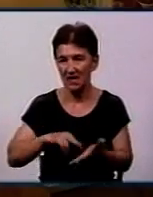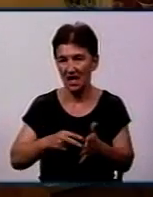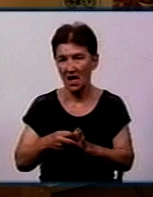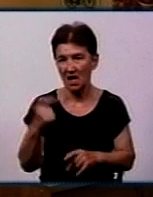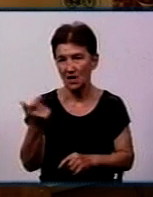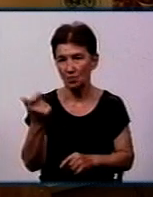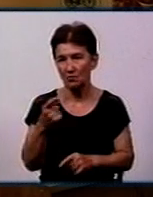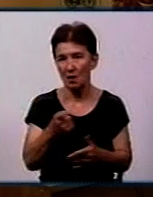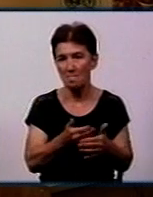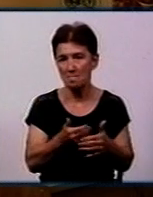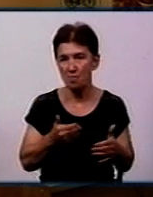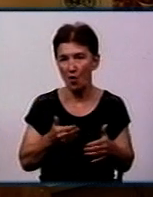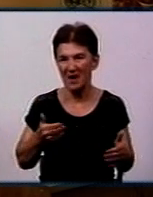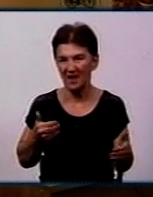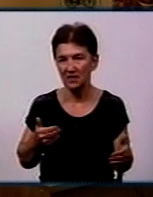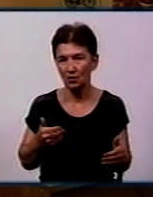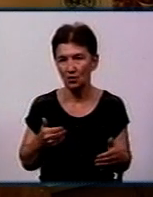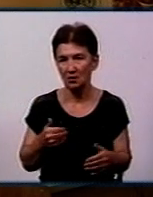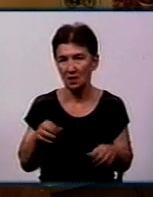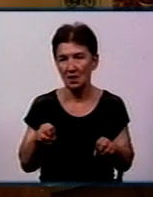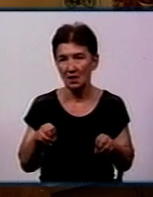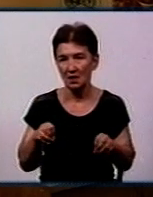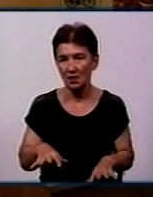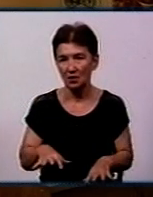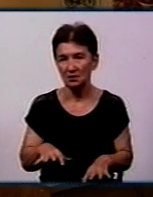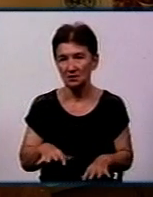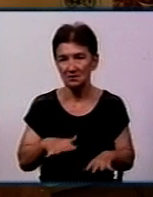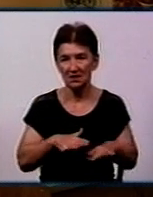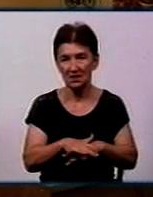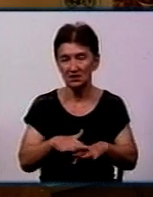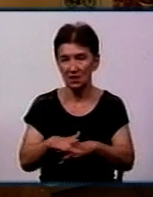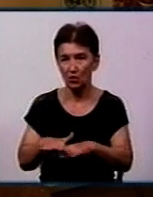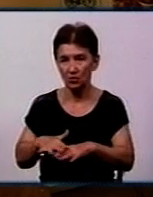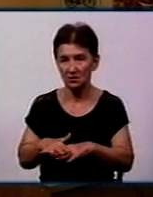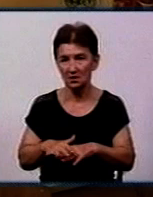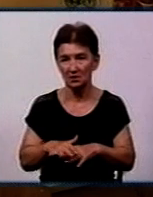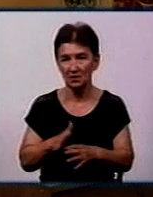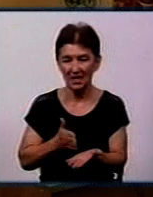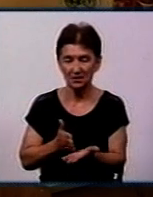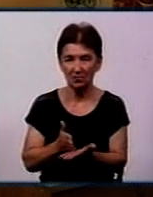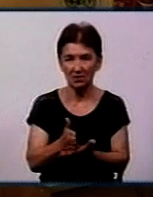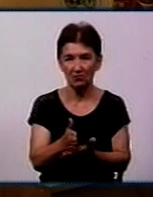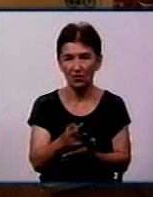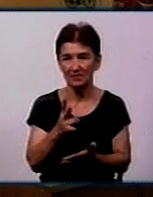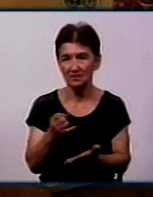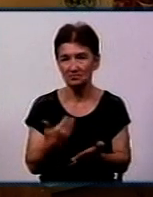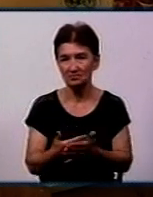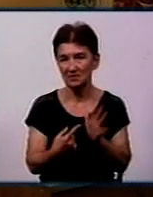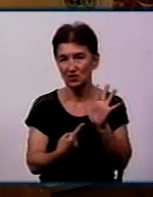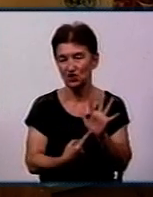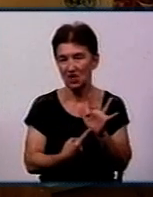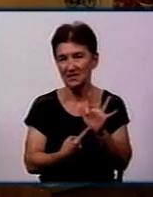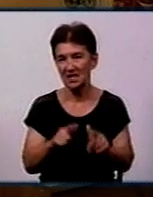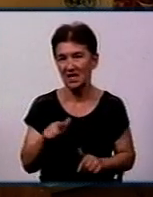Попередньо їхні обрахунки спрямовувалися на підвищення тарифу близько 6 гривень.